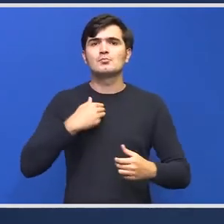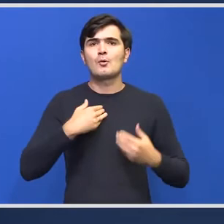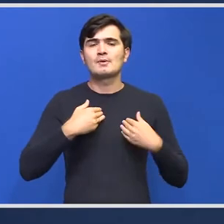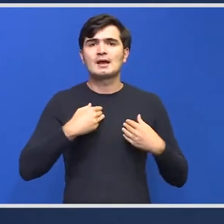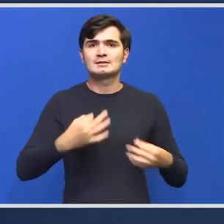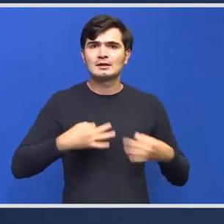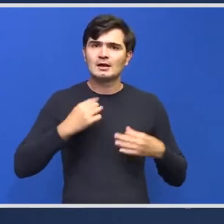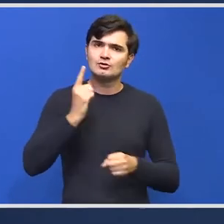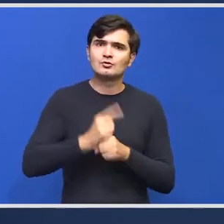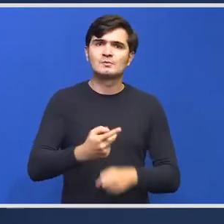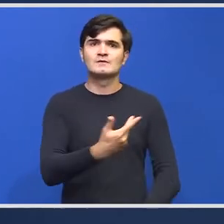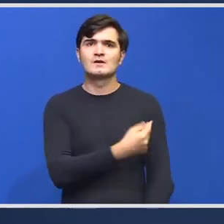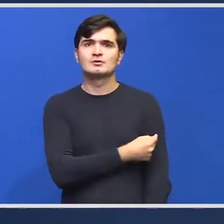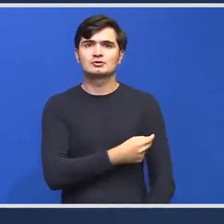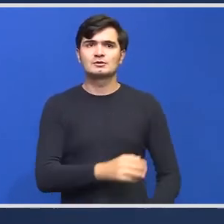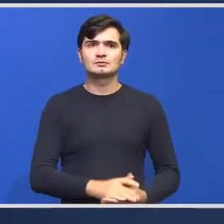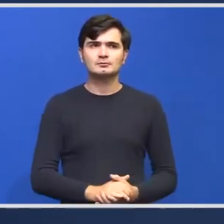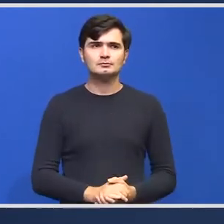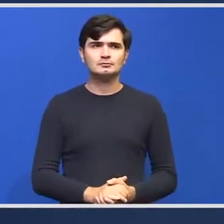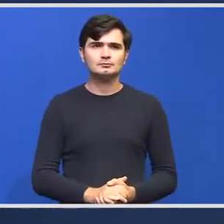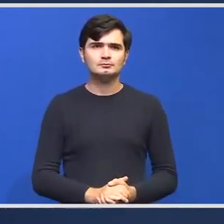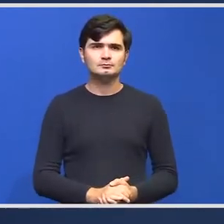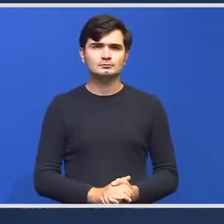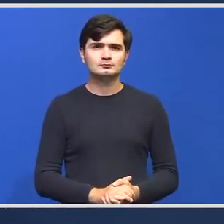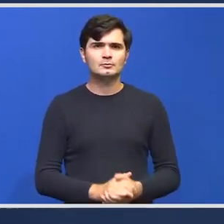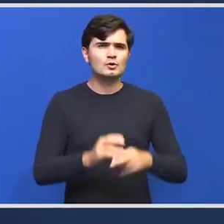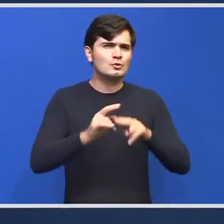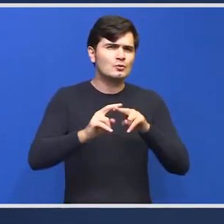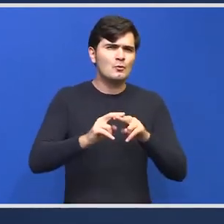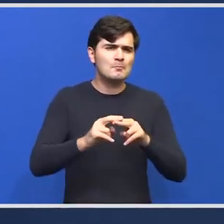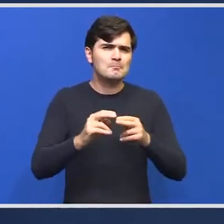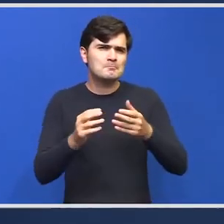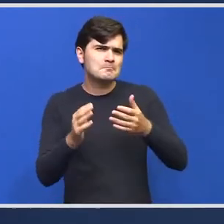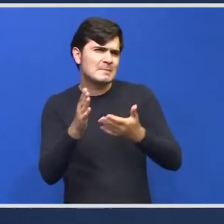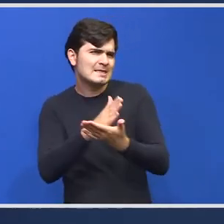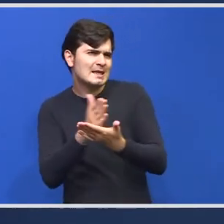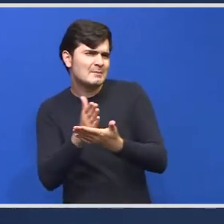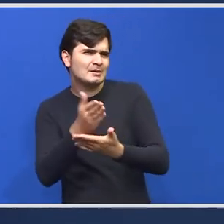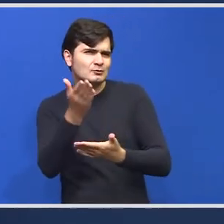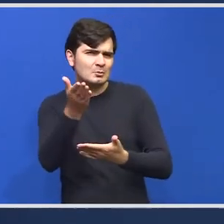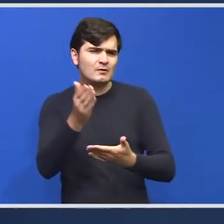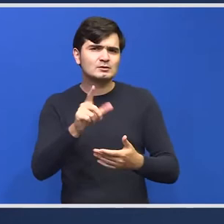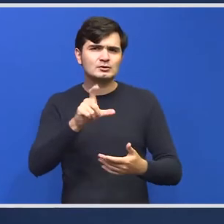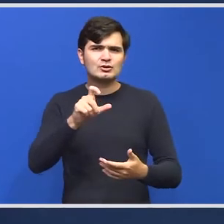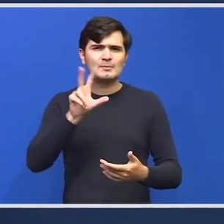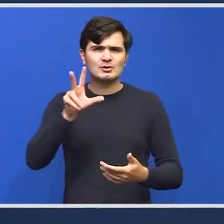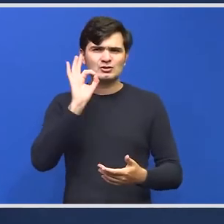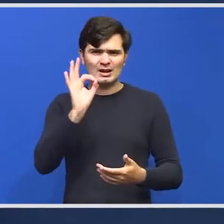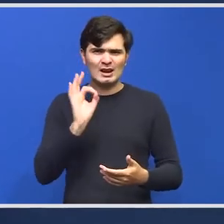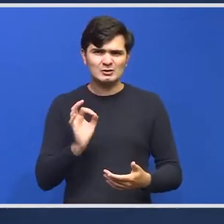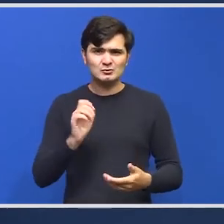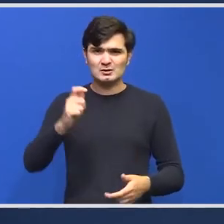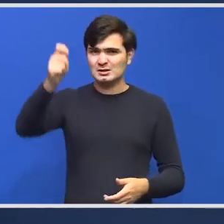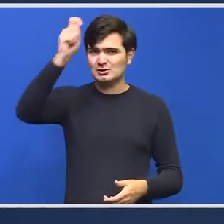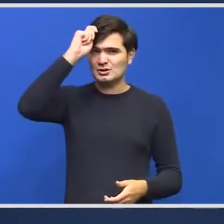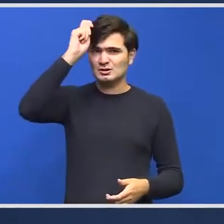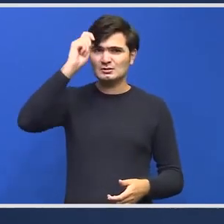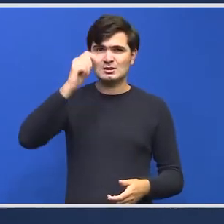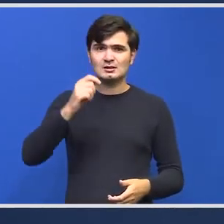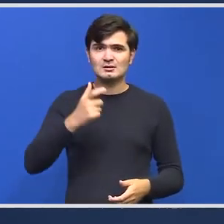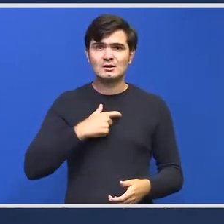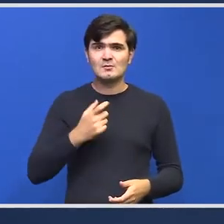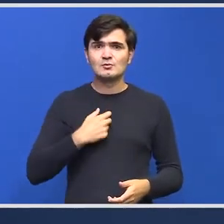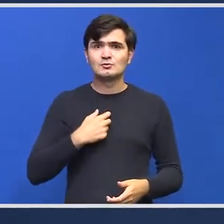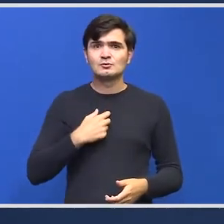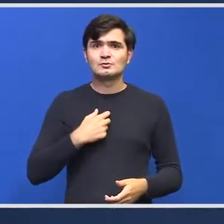sănătate să se vaccineze. Dacă permiteți, vă rog frumos, cum interpretați dumneavoastră faptul că 73% dintre cetățeni nu au putut să